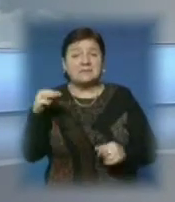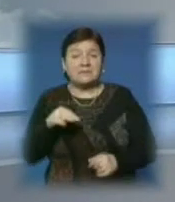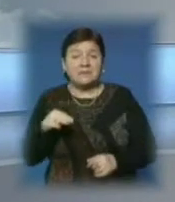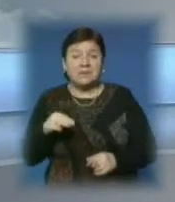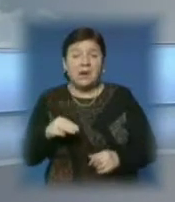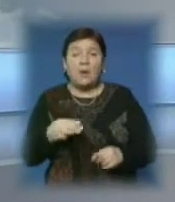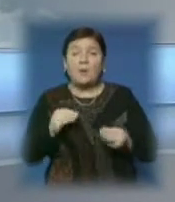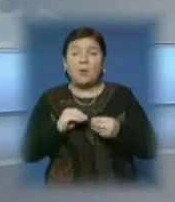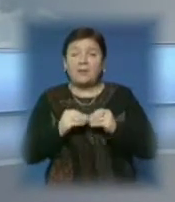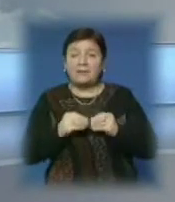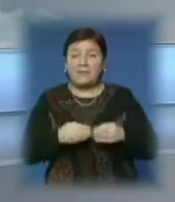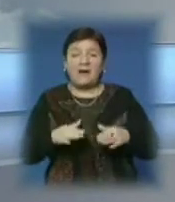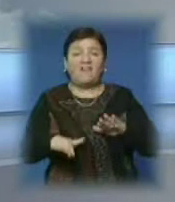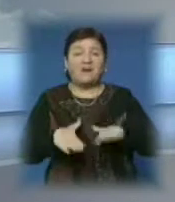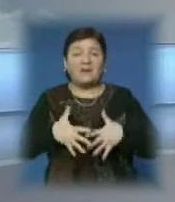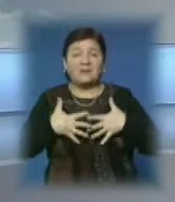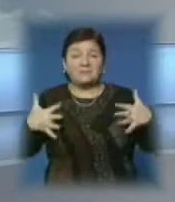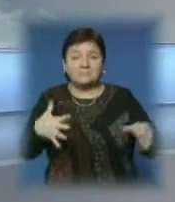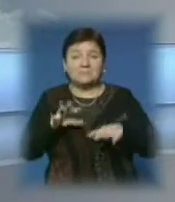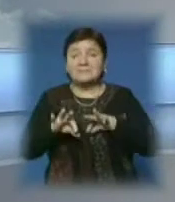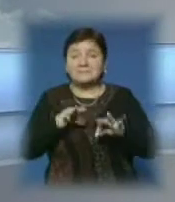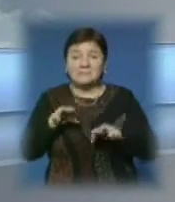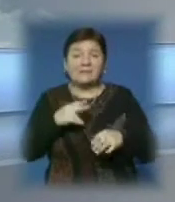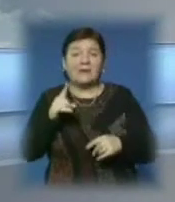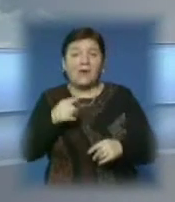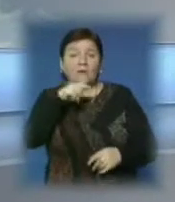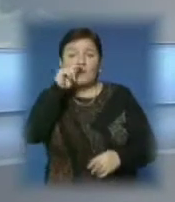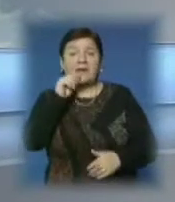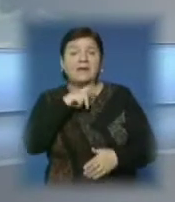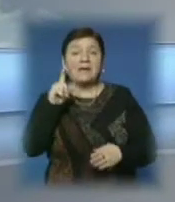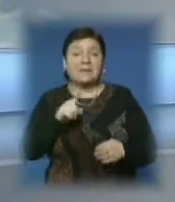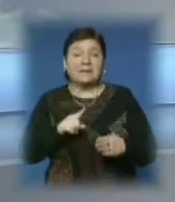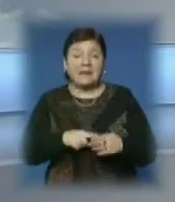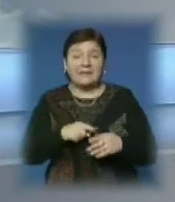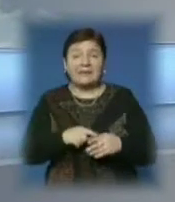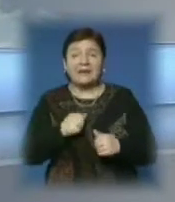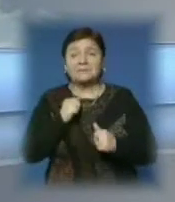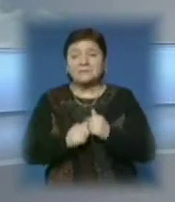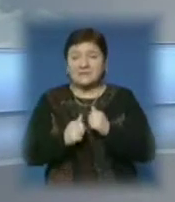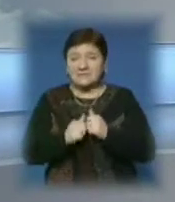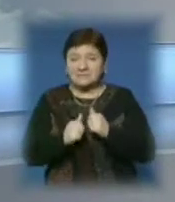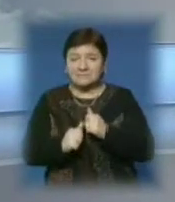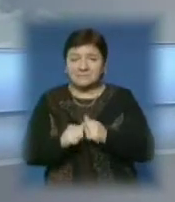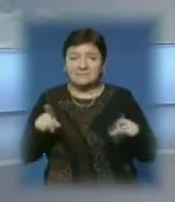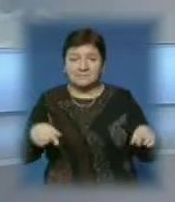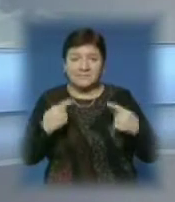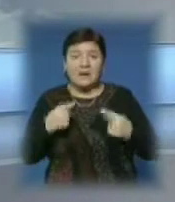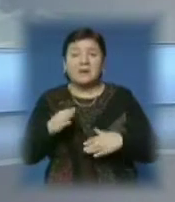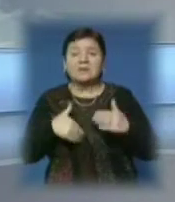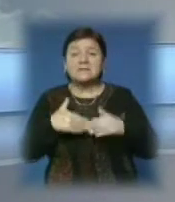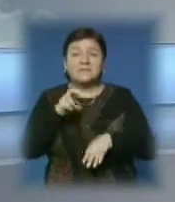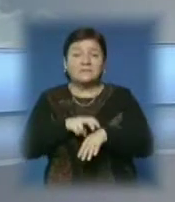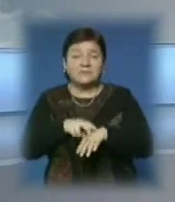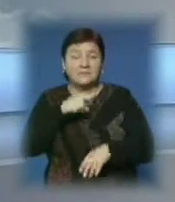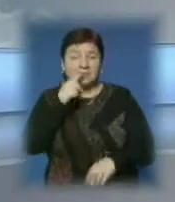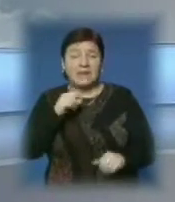зайвої ваги стала актуальною не лише у Європі та США. В Україні це питання порушують дедалі частіше. Фахівці кажуть, що саме